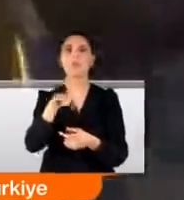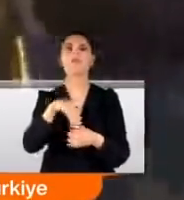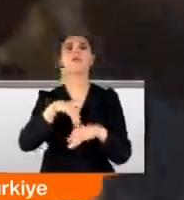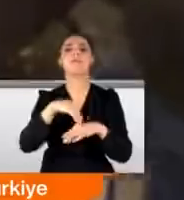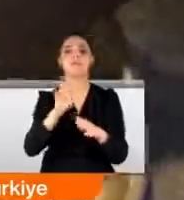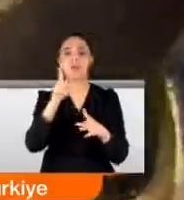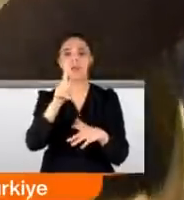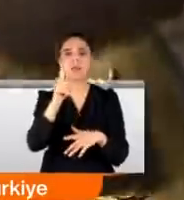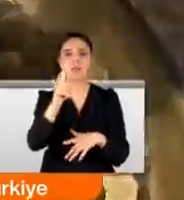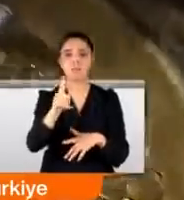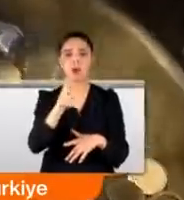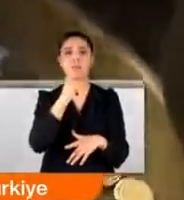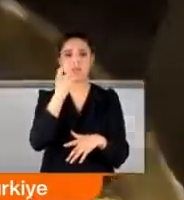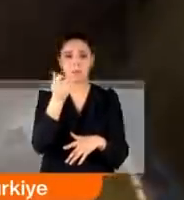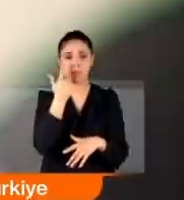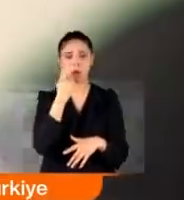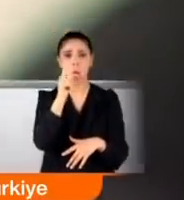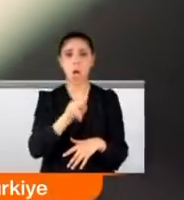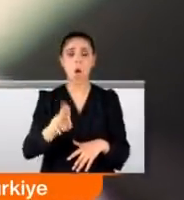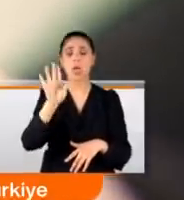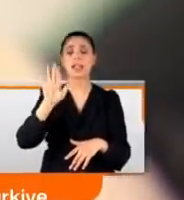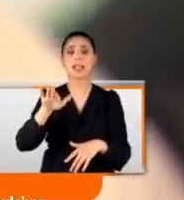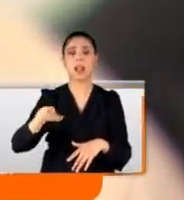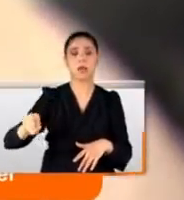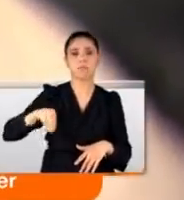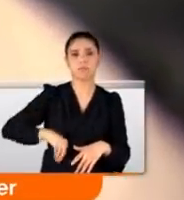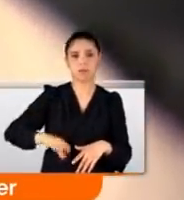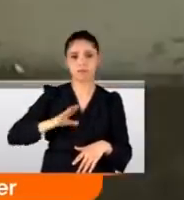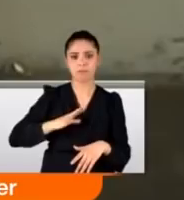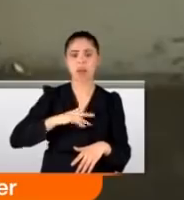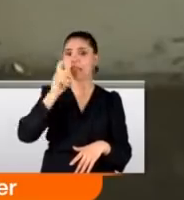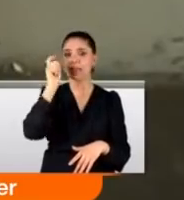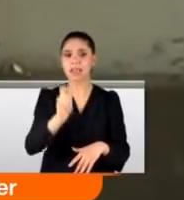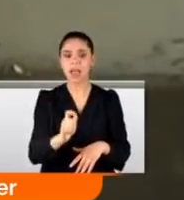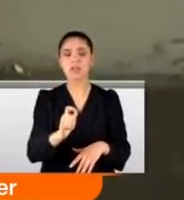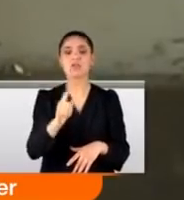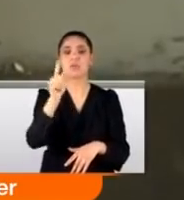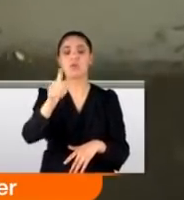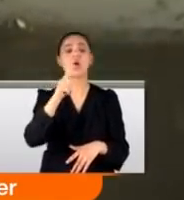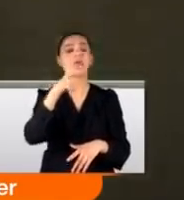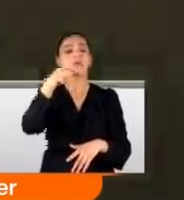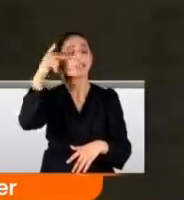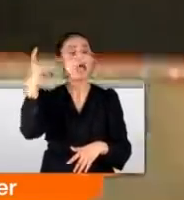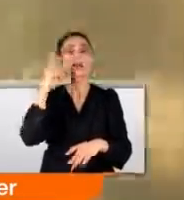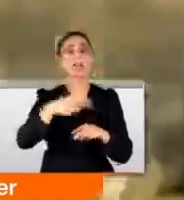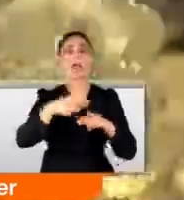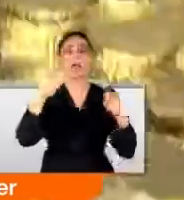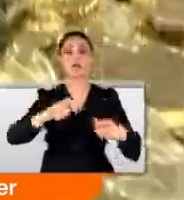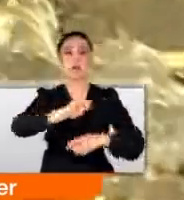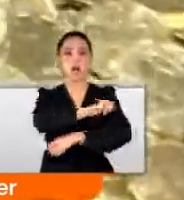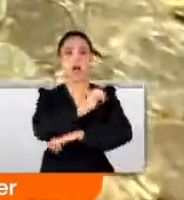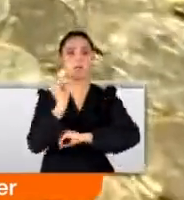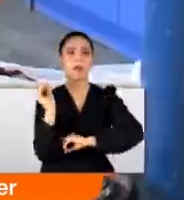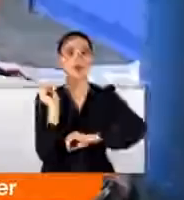yok. Yani bir tek madeni paradan 17 lirayı cebe atıyorlar. Ama esas vurgunu sahte euroları Almanya'ya gönderdikleri